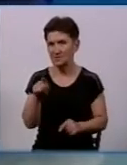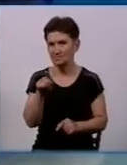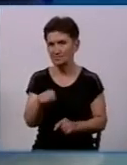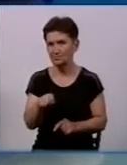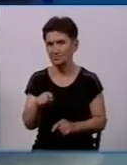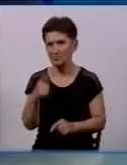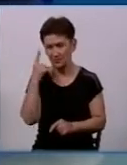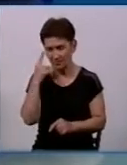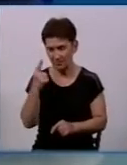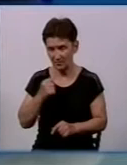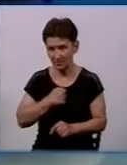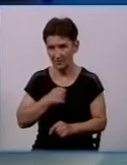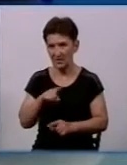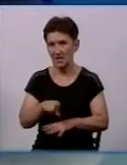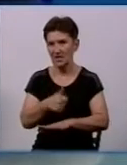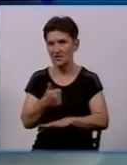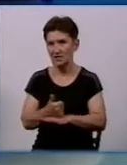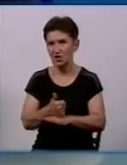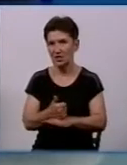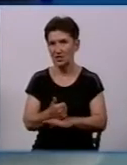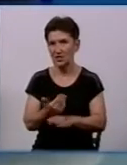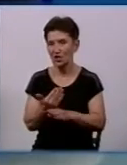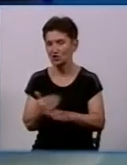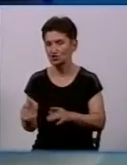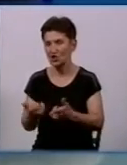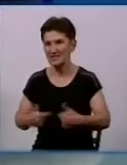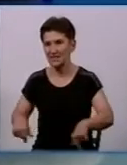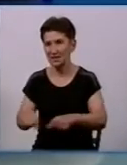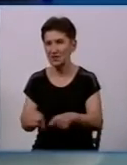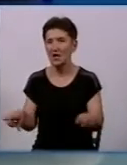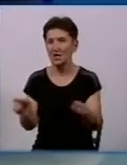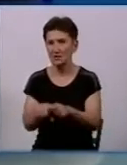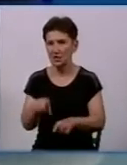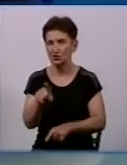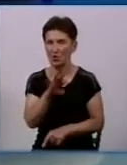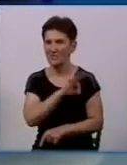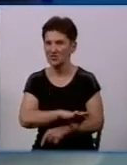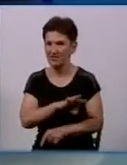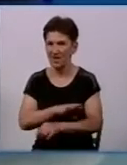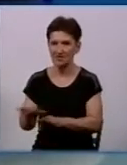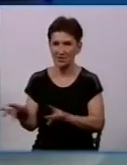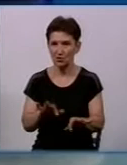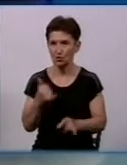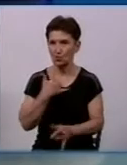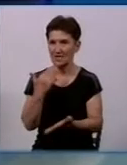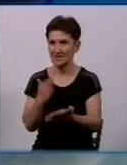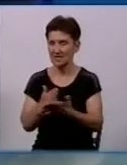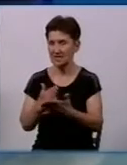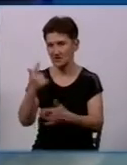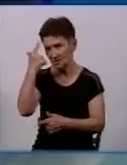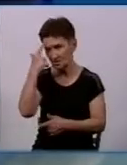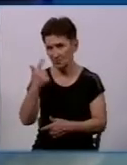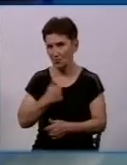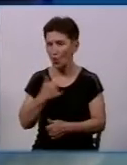про те, пожежа і начальник частини, і начальник загону, також вживаються заходи, якщо в нас є інформація, що це на жиє в